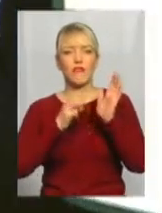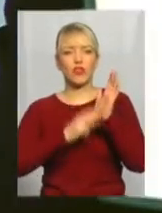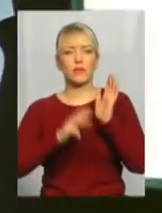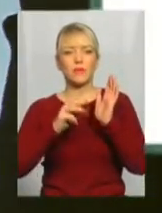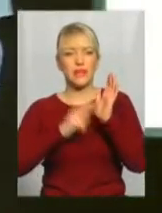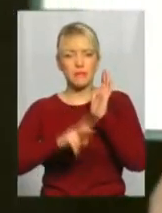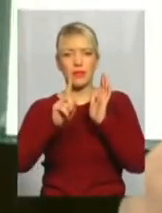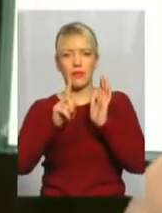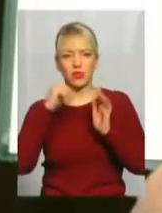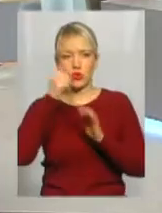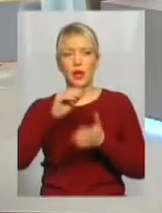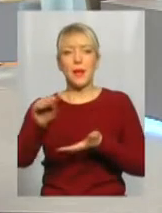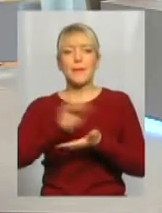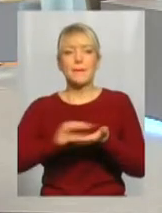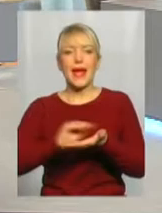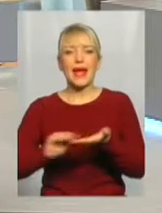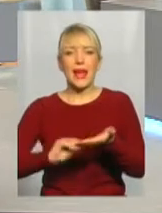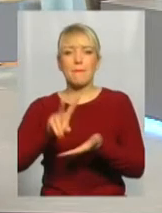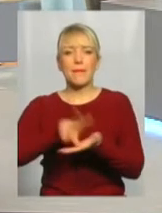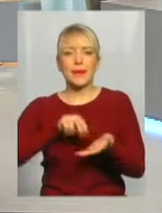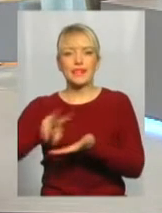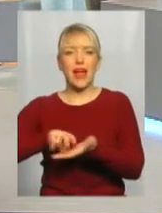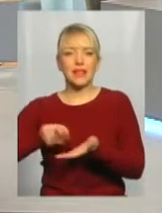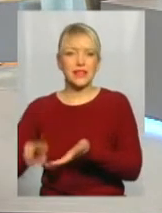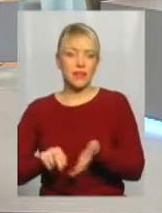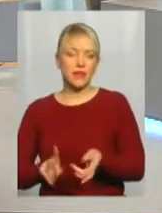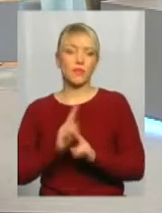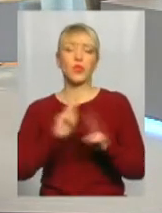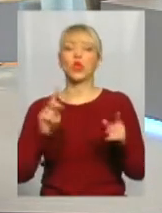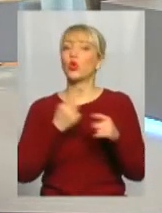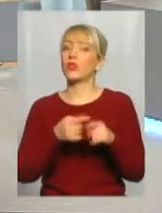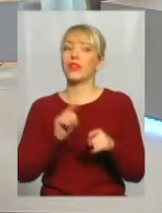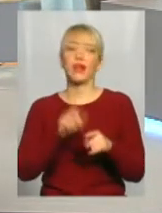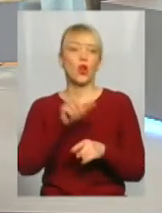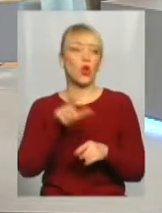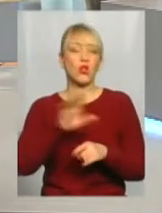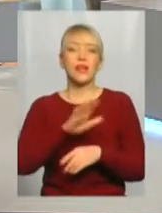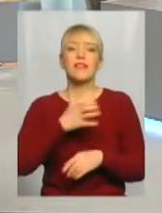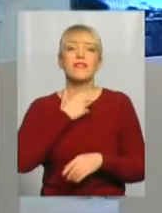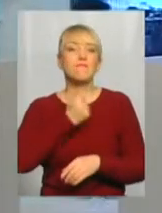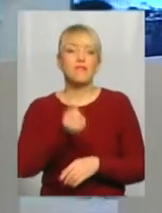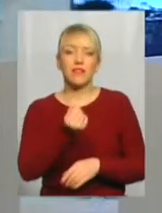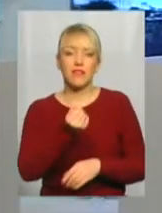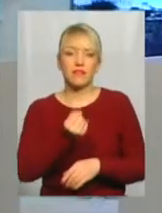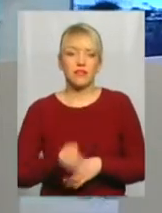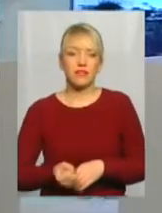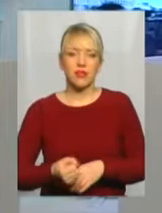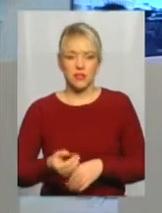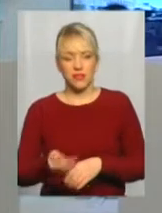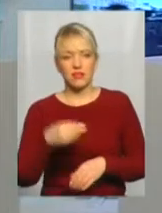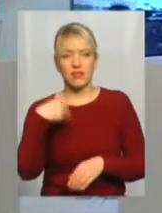переписаний. Ніхто тих людей не брав за горло і не казав, нате вам